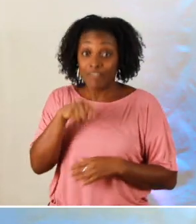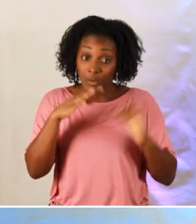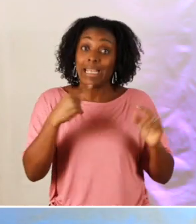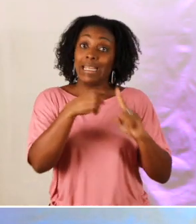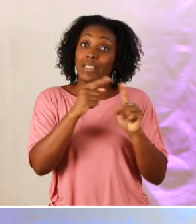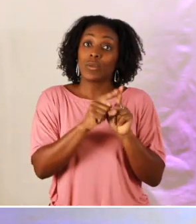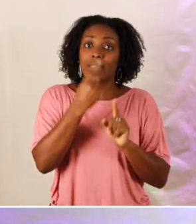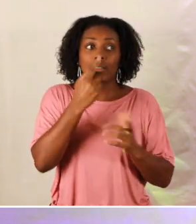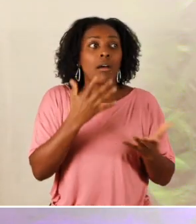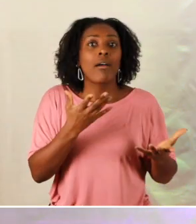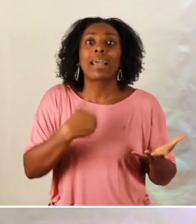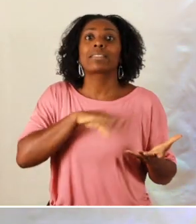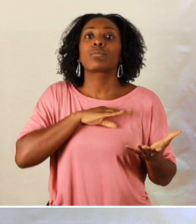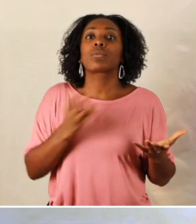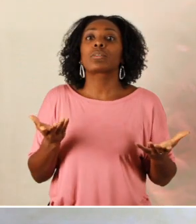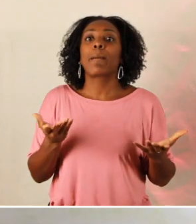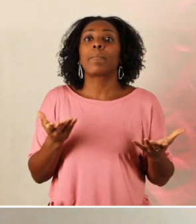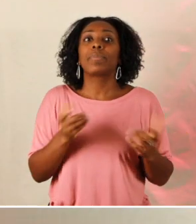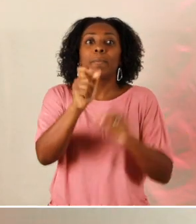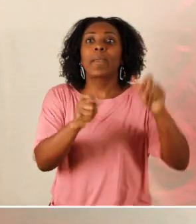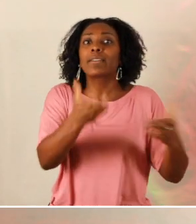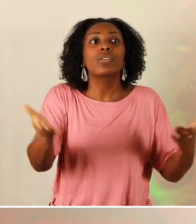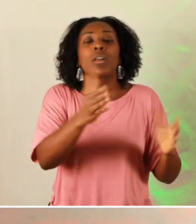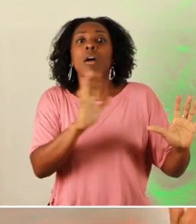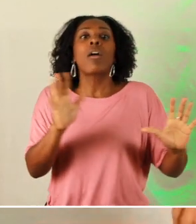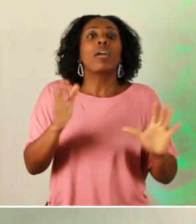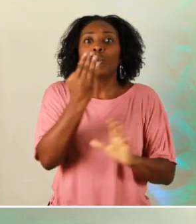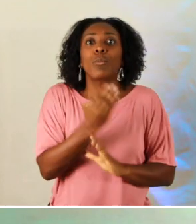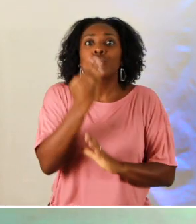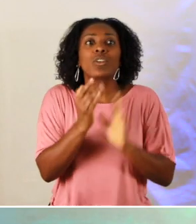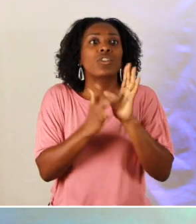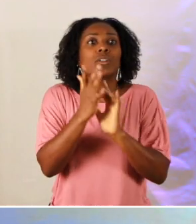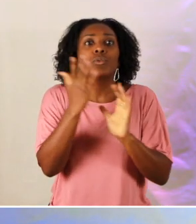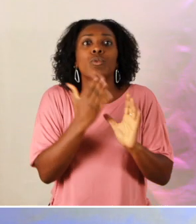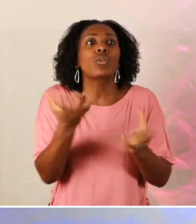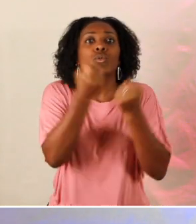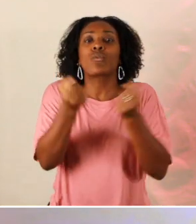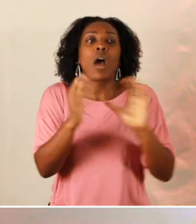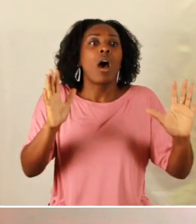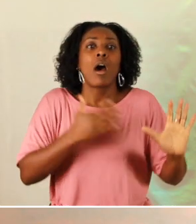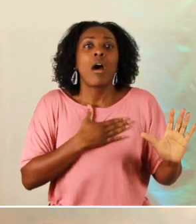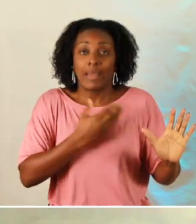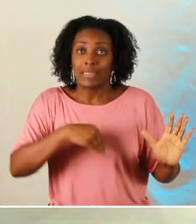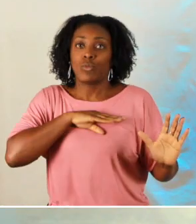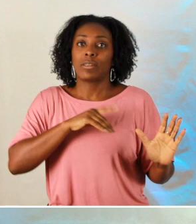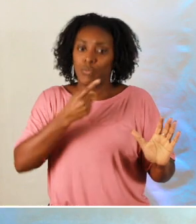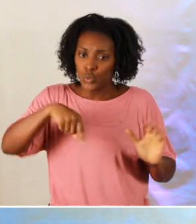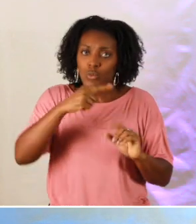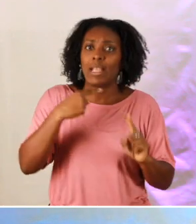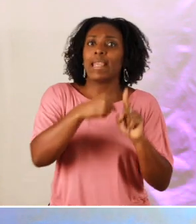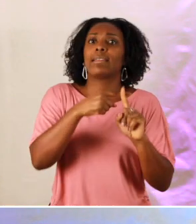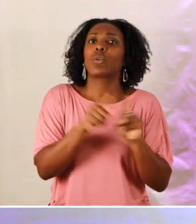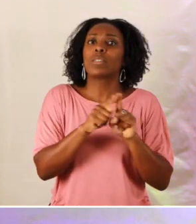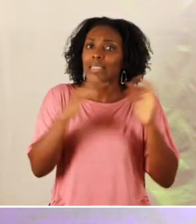sentir responsable quant à l'accueil en son sein et bien des personnes qui ont besoin du secours de Dieu dans plusieurs domaines de leur vie on